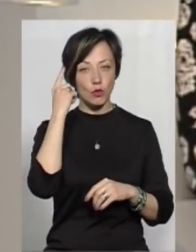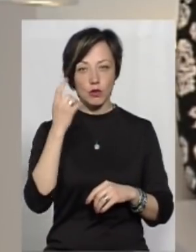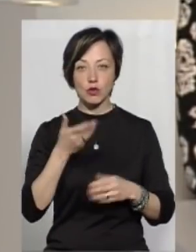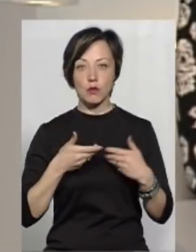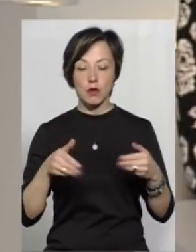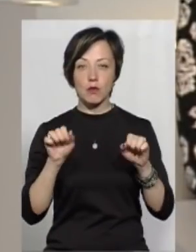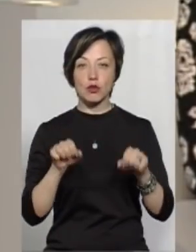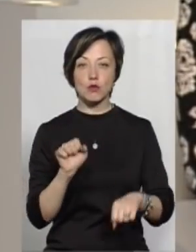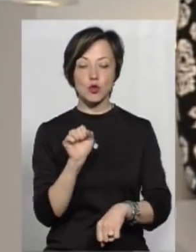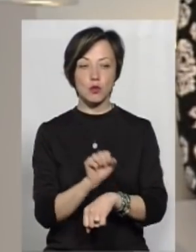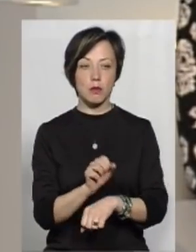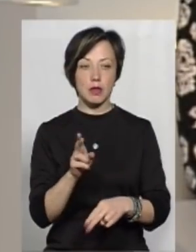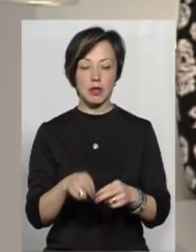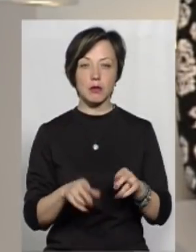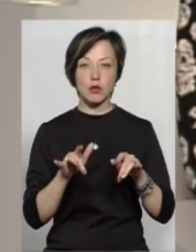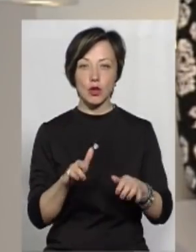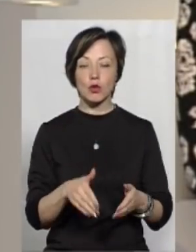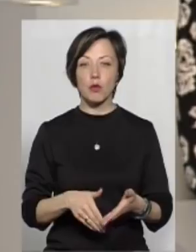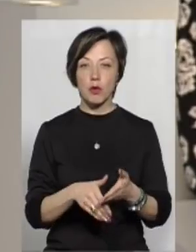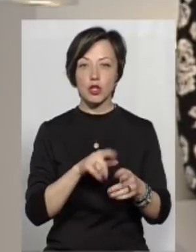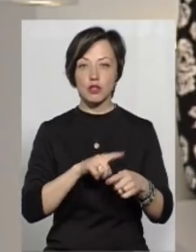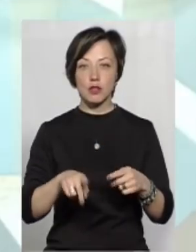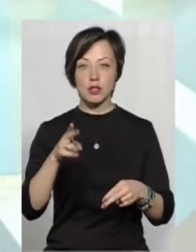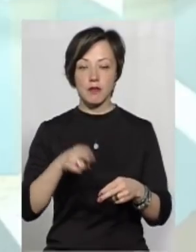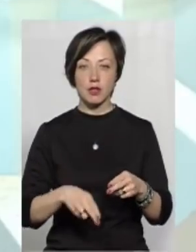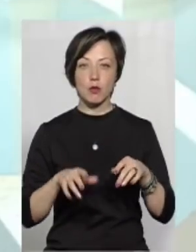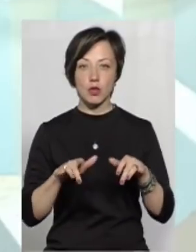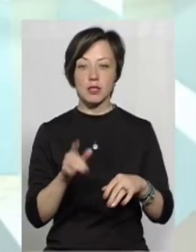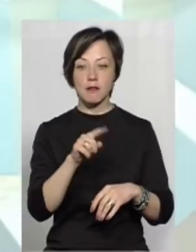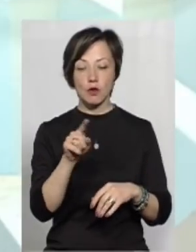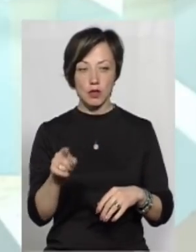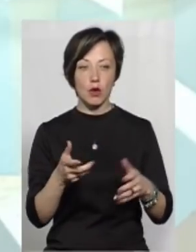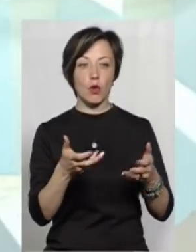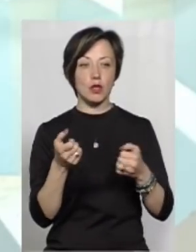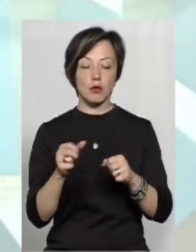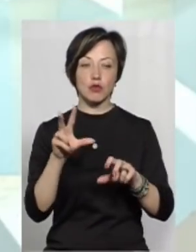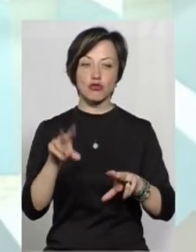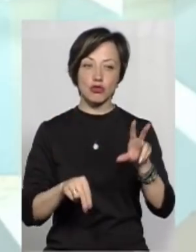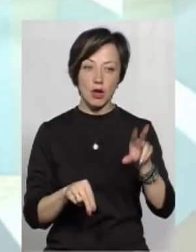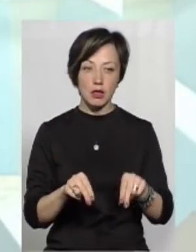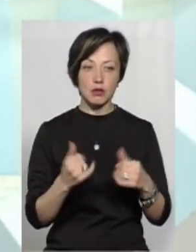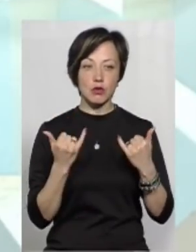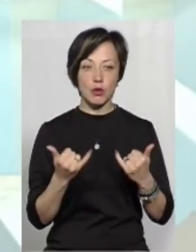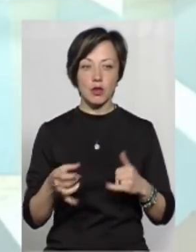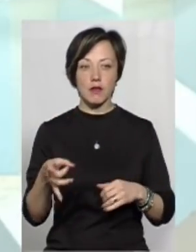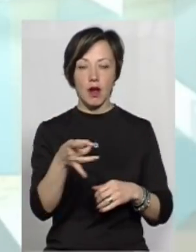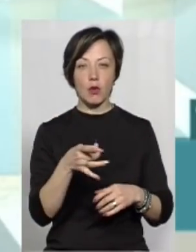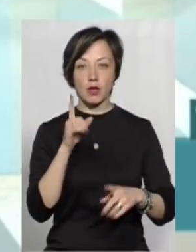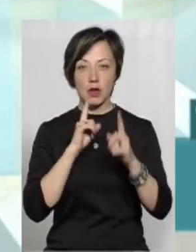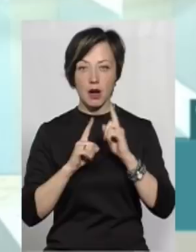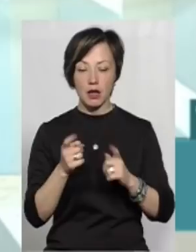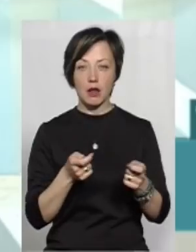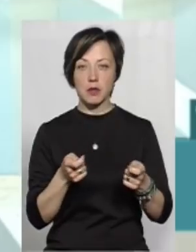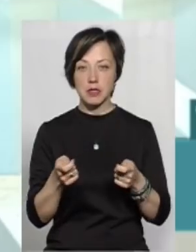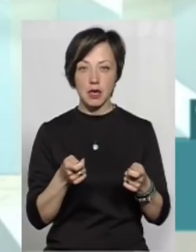можемо зупинити процес, а допомогли швидше завершити процес, і вони тоді отримують шанс, ті, що сьогодні в районних радах,